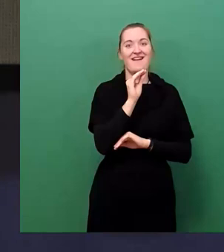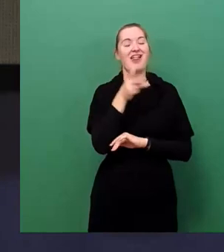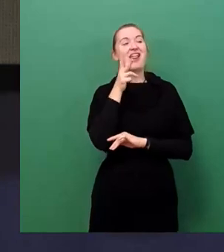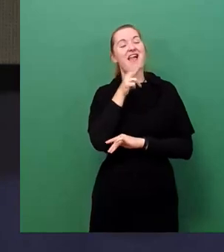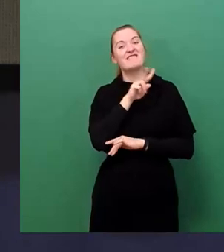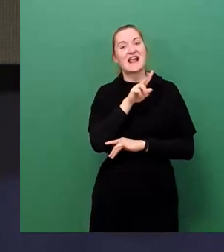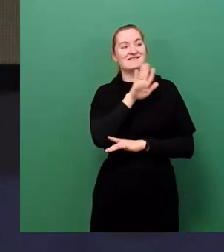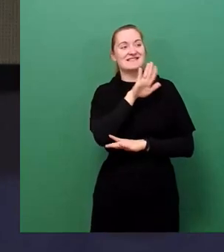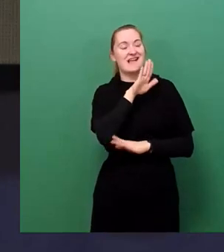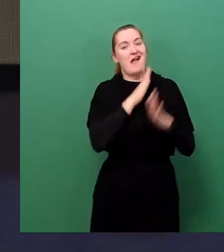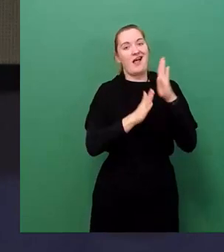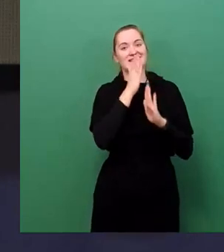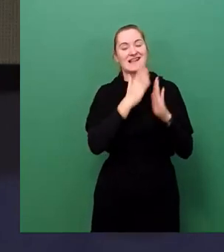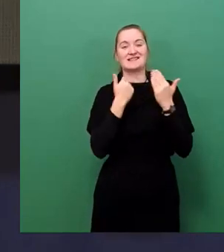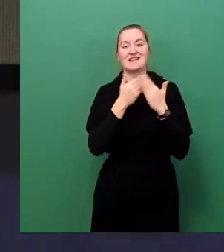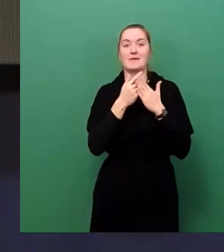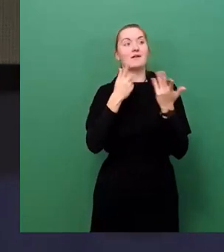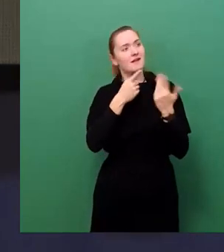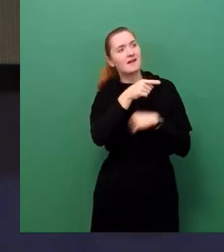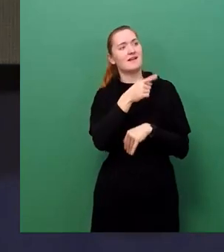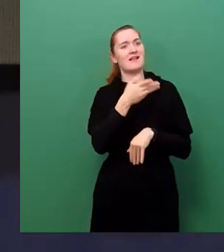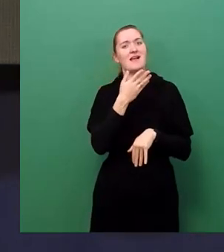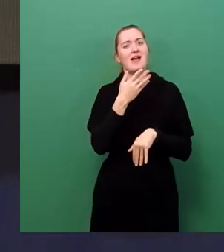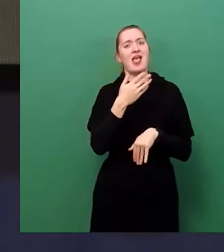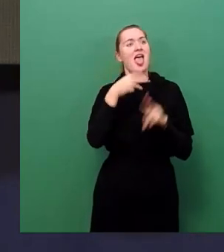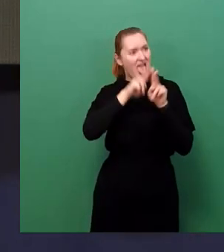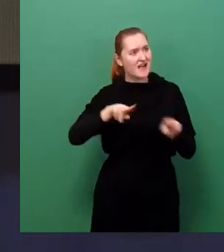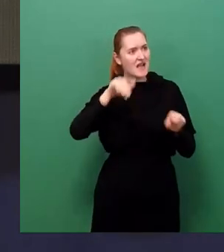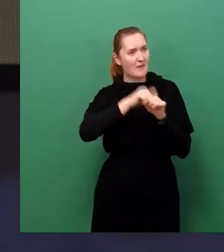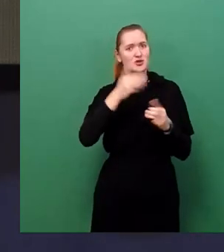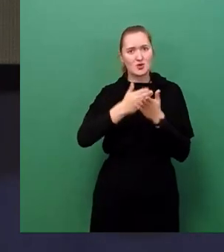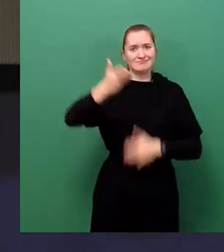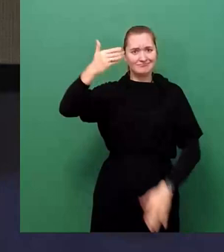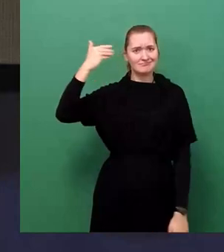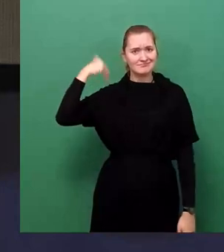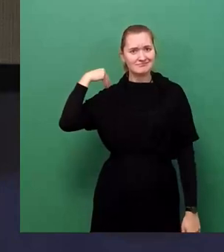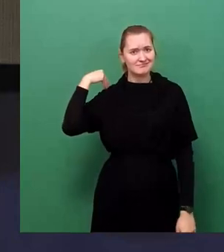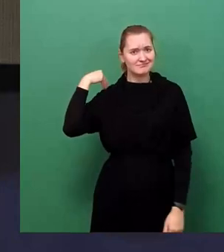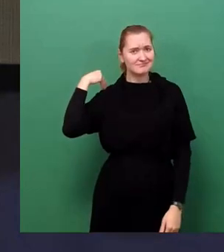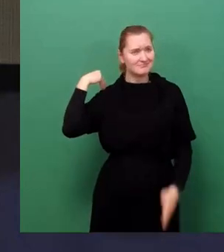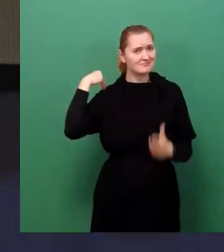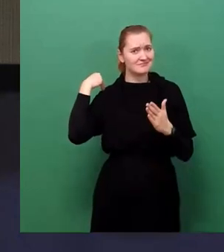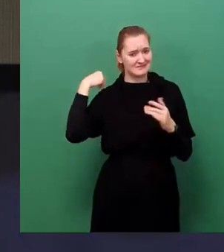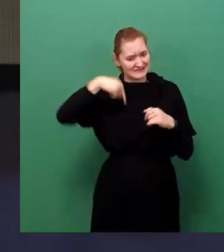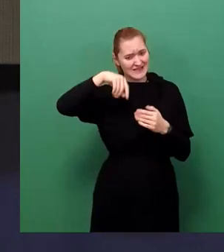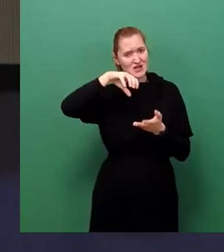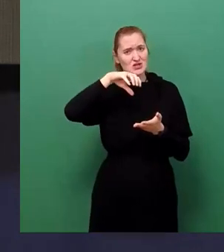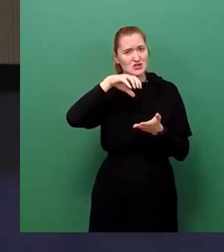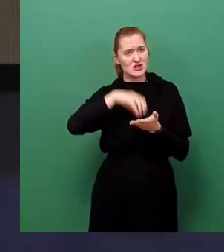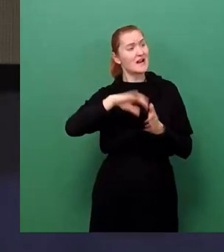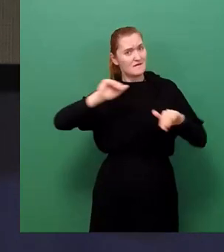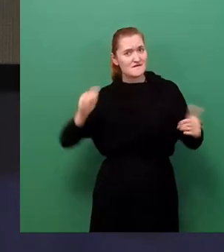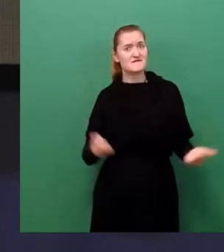also das Ehrenamt wird seit Jahren, das Ehrenamt wird seit Jahren in dieser Stadt gefördert und